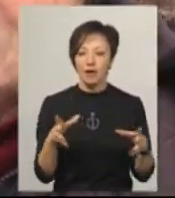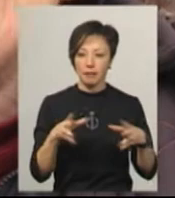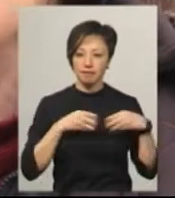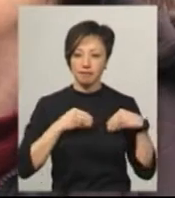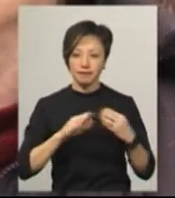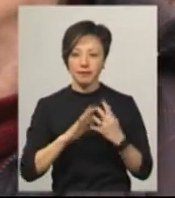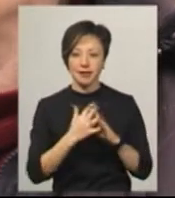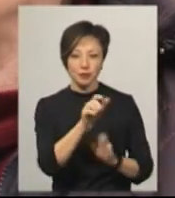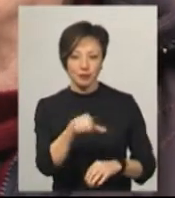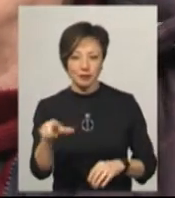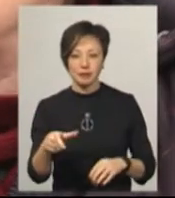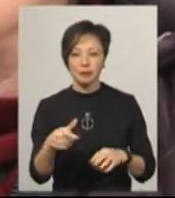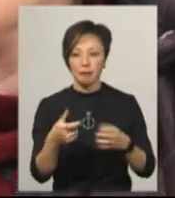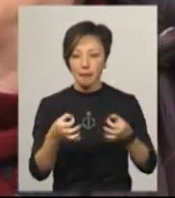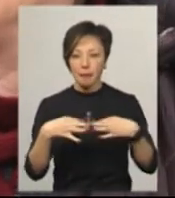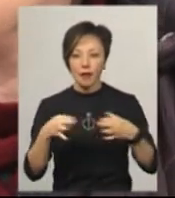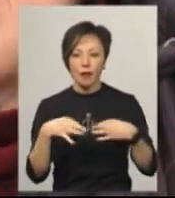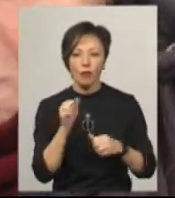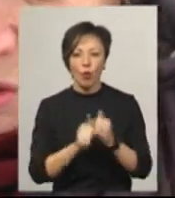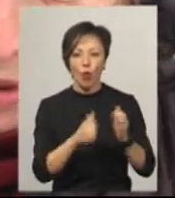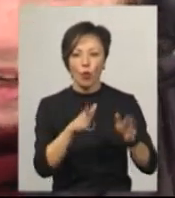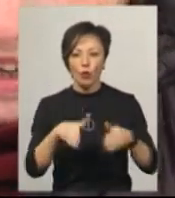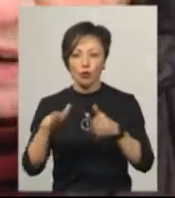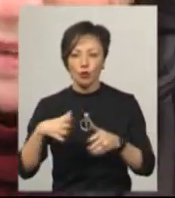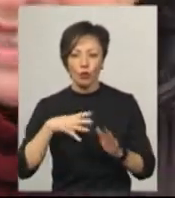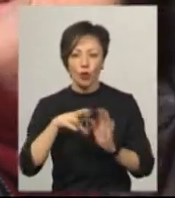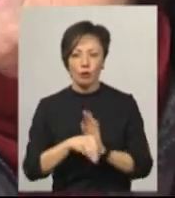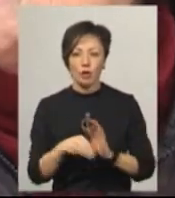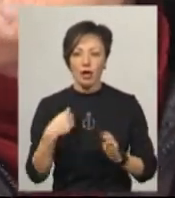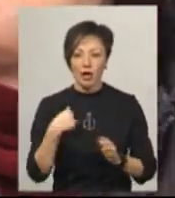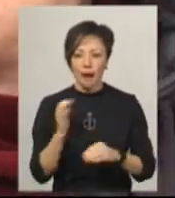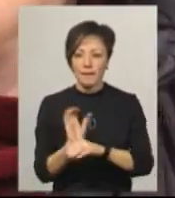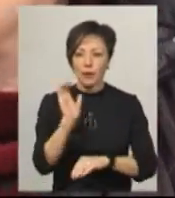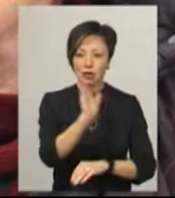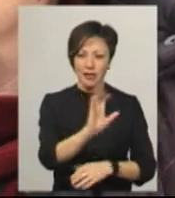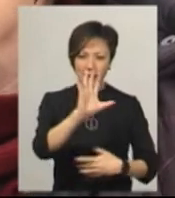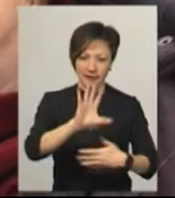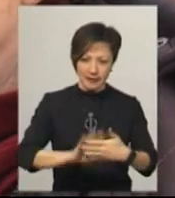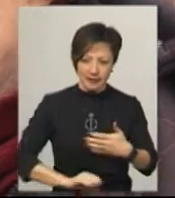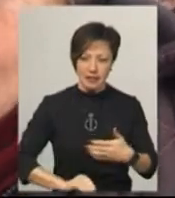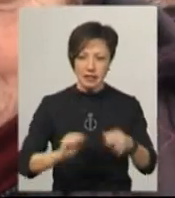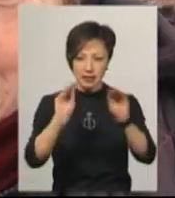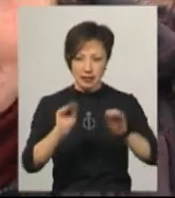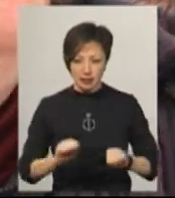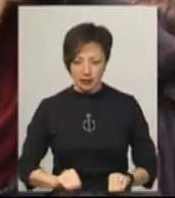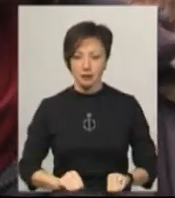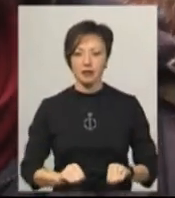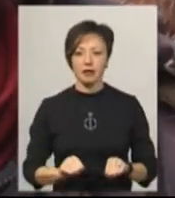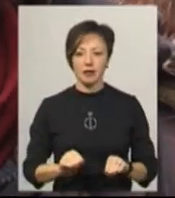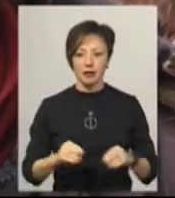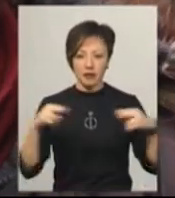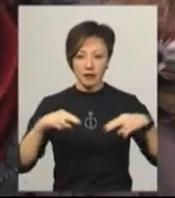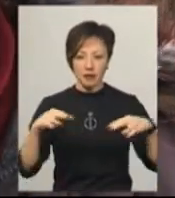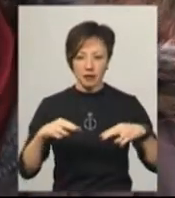Назвали мені про кожного погибшого і я послала ці всі свідоцтва в